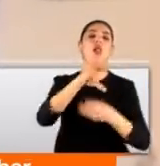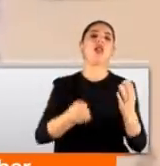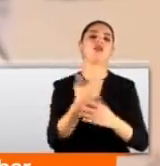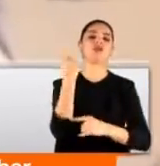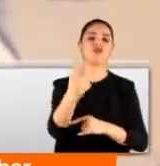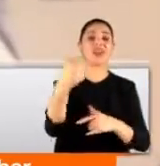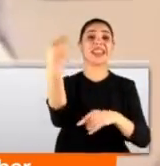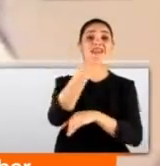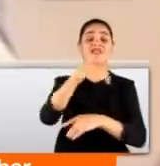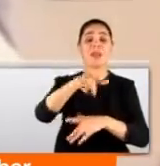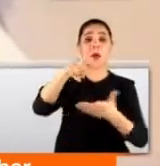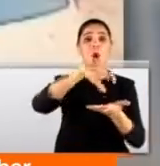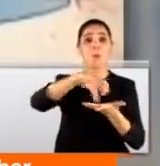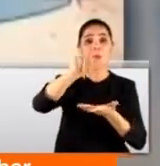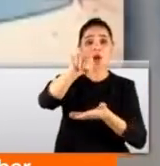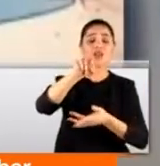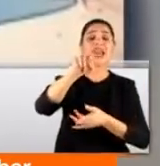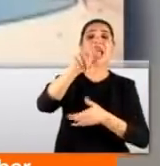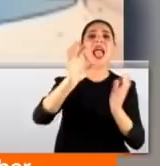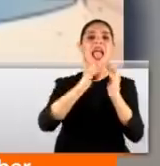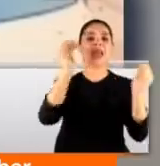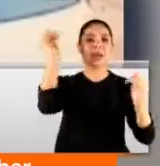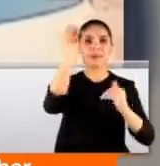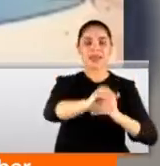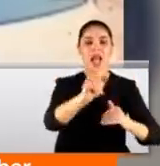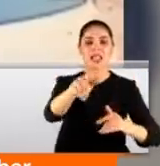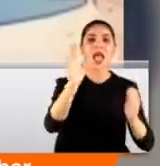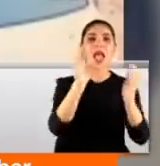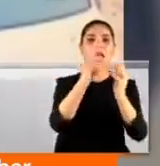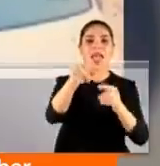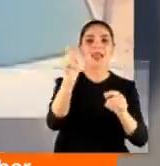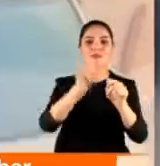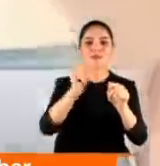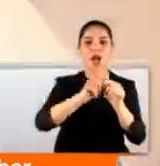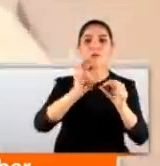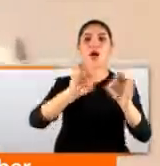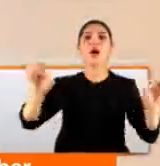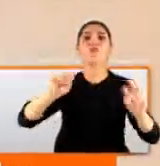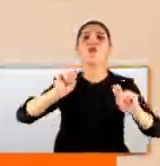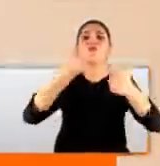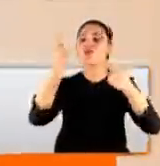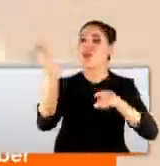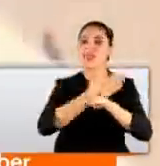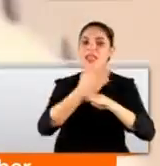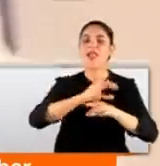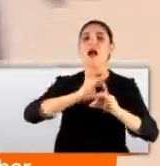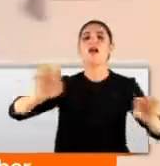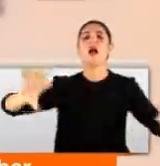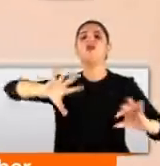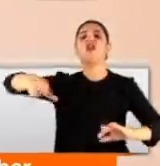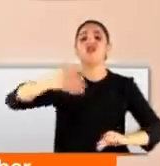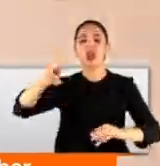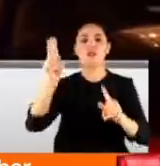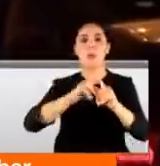bölgeye ekiplerini gönderdi. Arıza için Yeşilköy'e giden ekipler tamir edecek kablo bulamadı. Çünkü kablolar çalınmıştı.